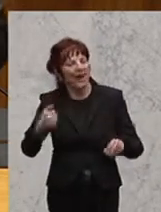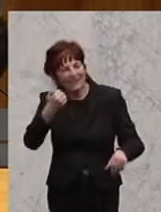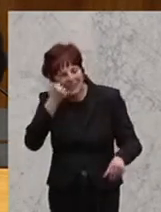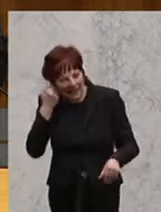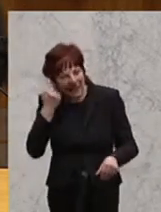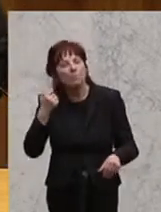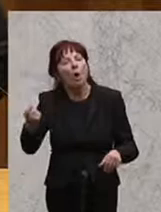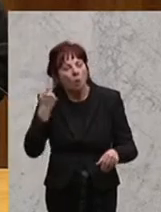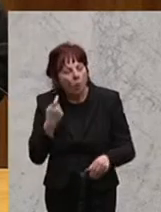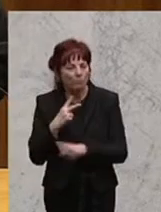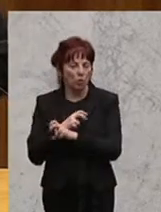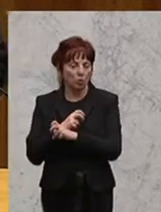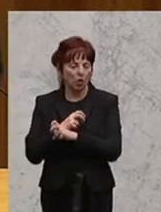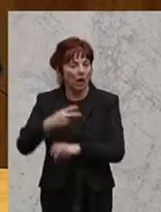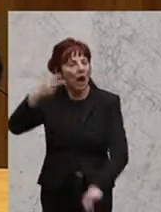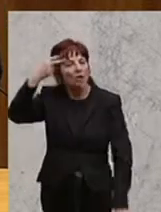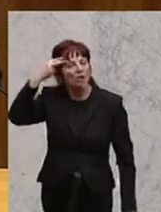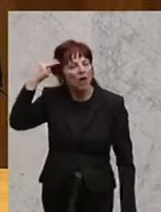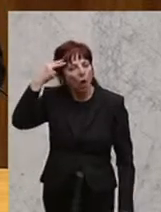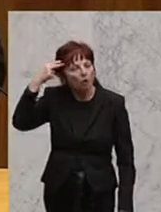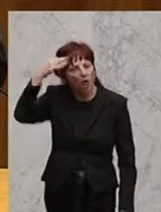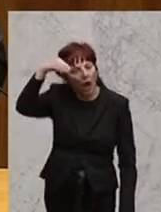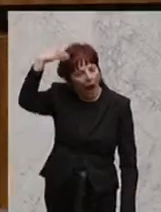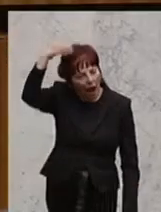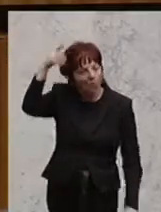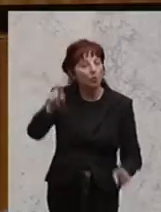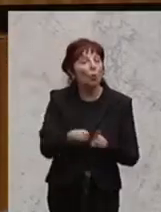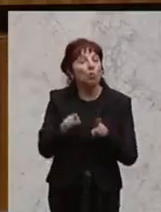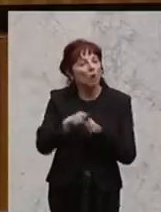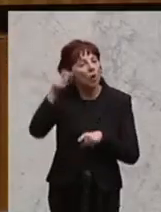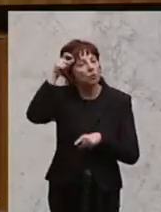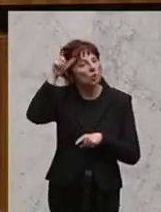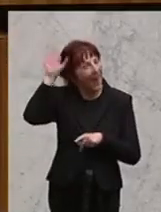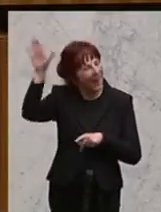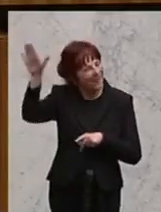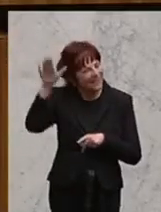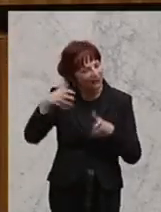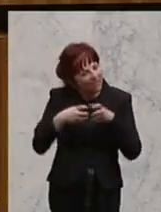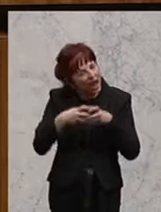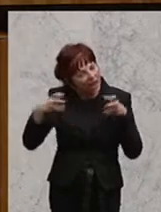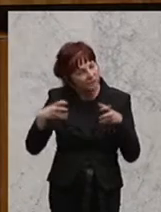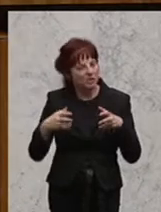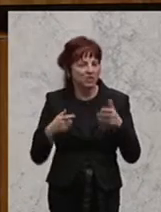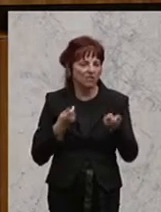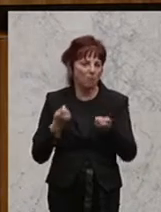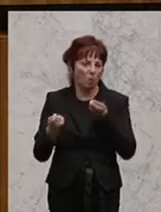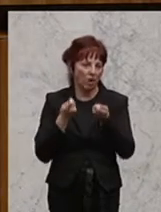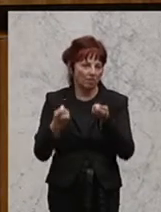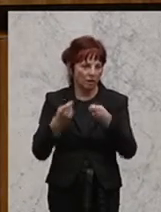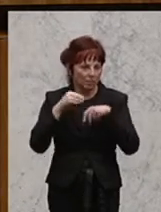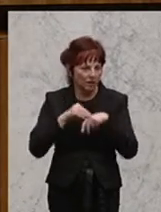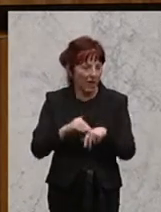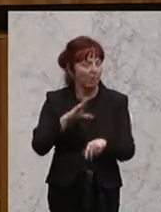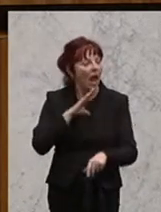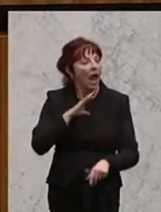Interessen von Saudi-Arabien und der Türkei, die eine expansive Politik hier machen. Aber Sie erledigen mit Sicherheit nicht die Interessen